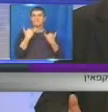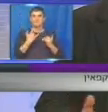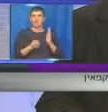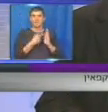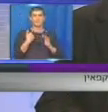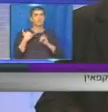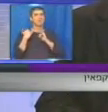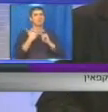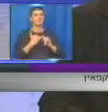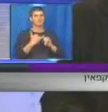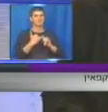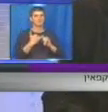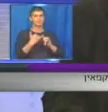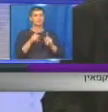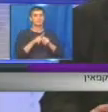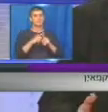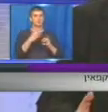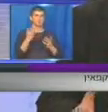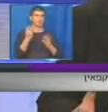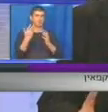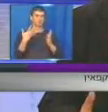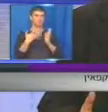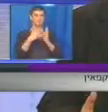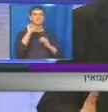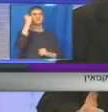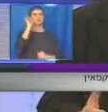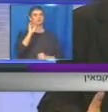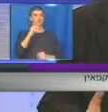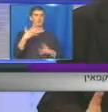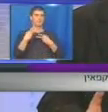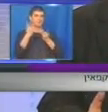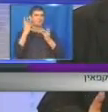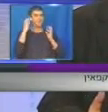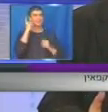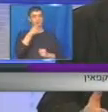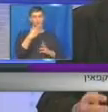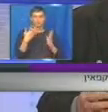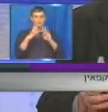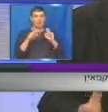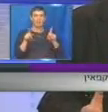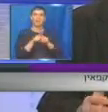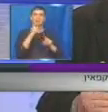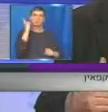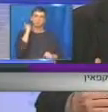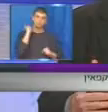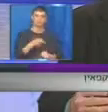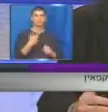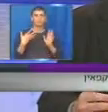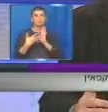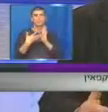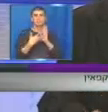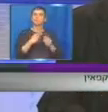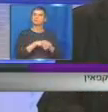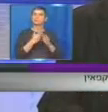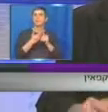מביאים מהאולפנה הציונית בתל השומר, מחקר שהוא נעשה כמו שצריך, בודק לאורך זמן